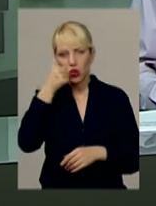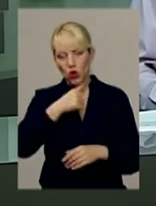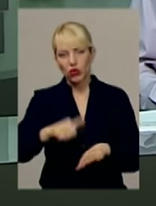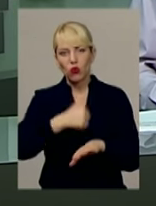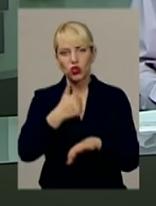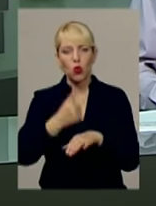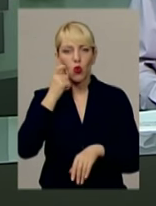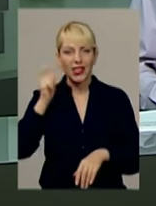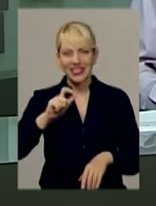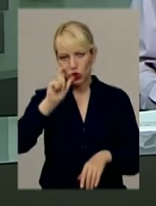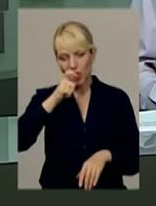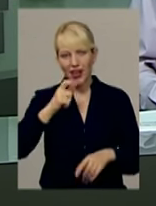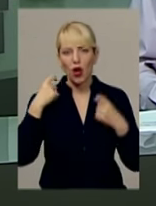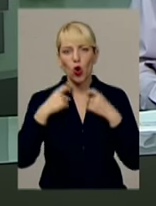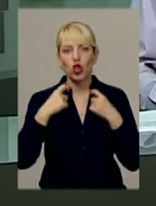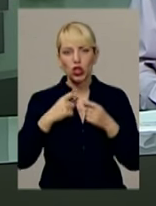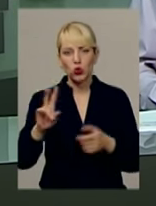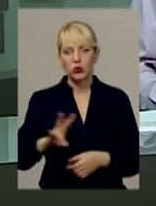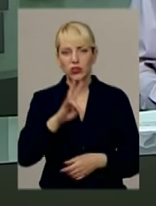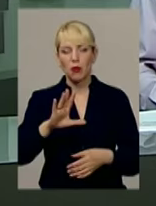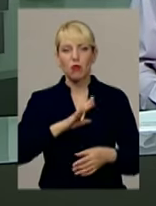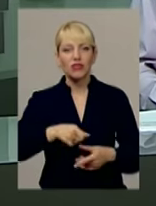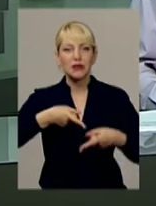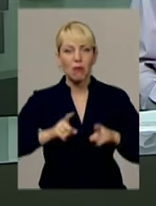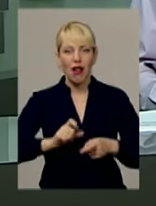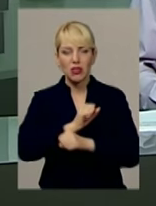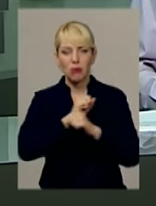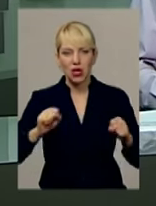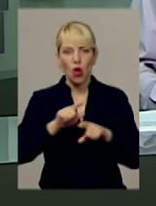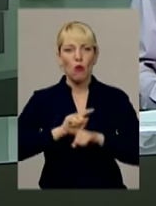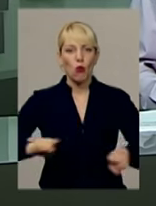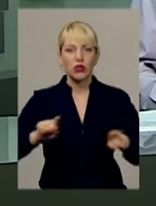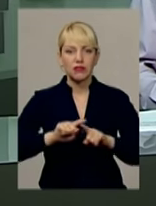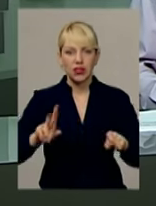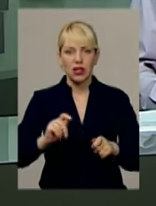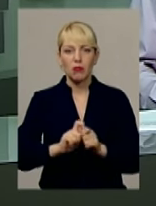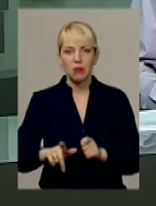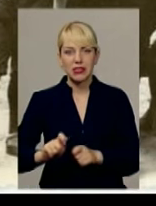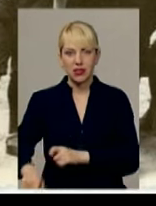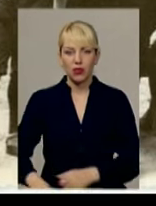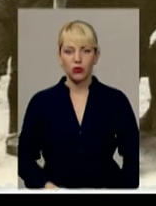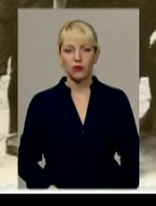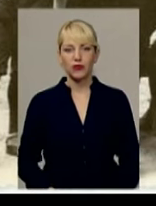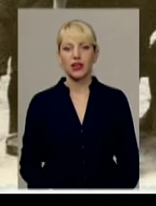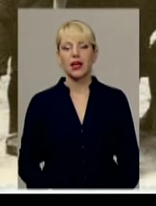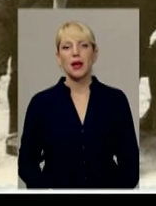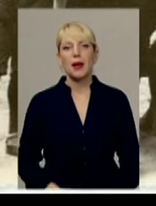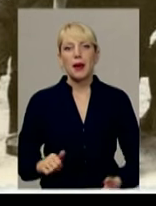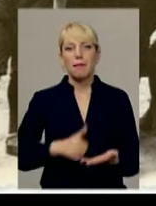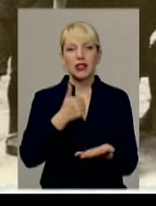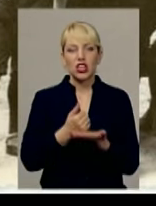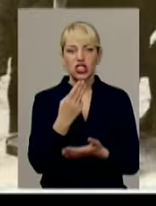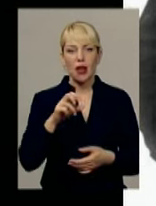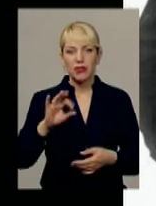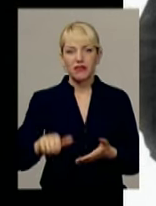греко-католицьку церкву, але й був справжнім патріотом, просвітником та меценатом. Метрополит Андрей